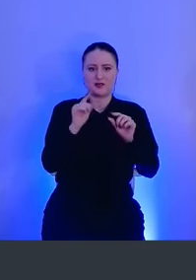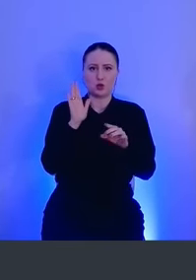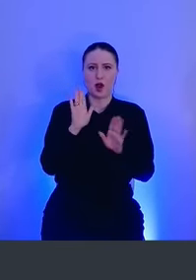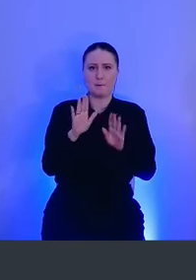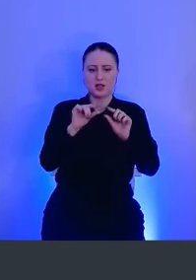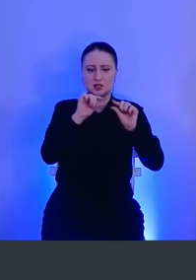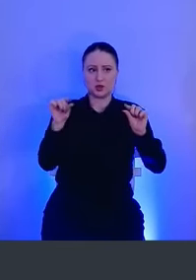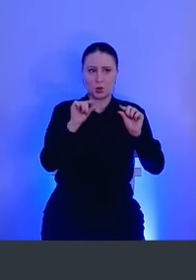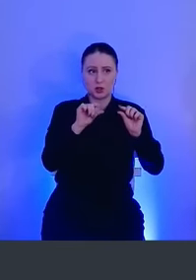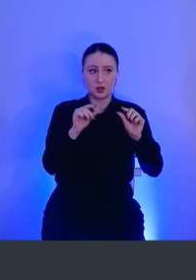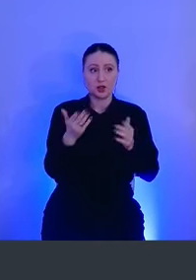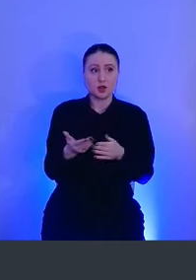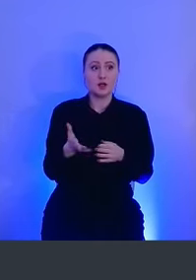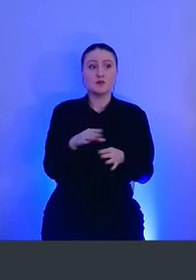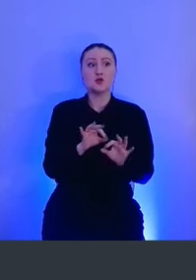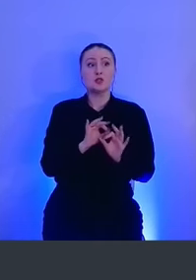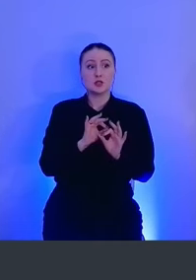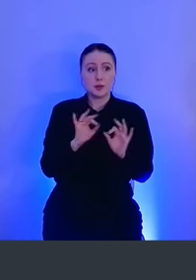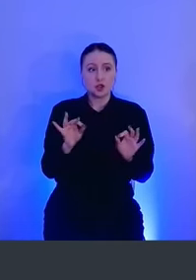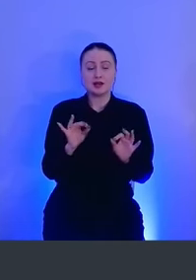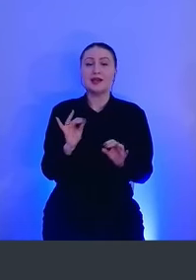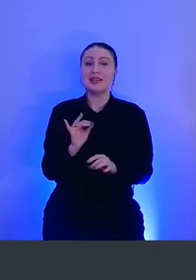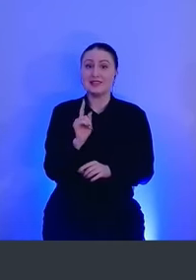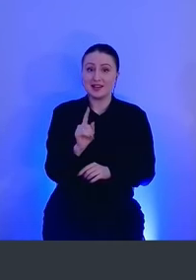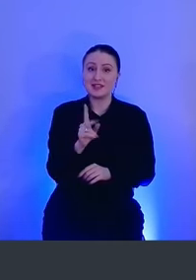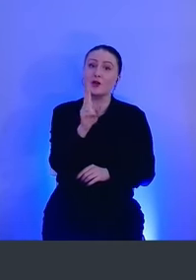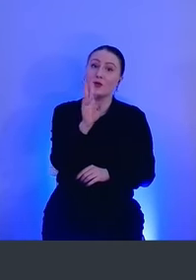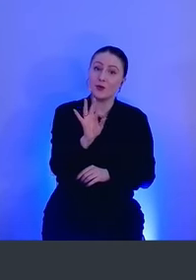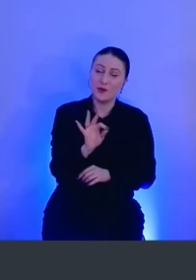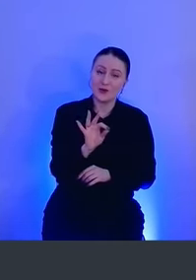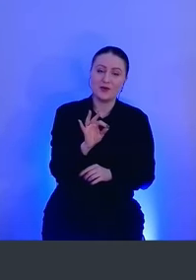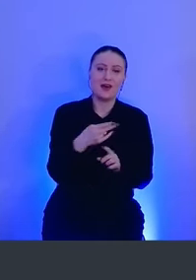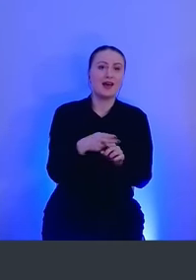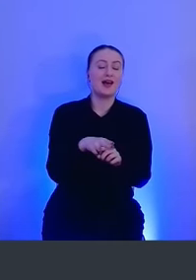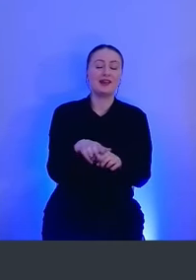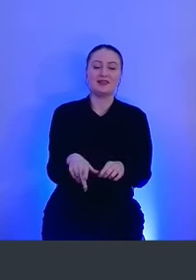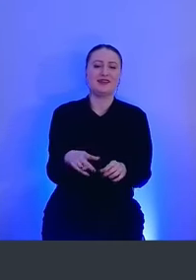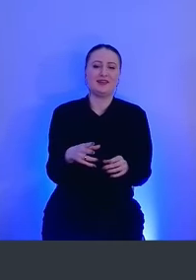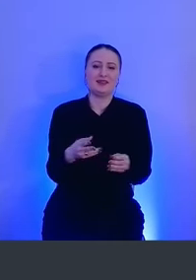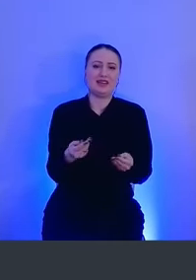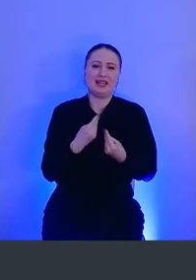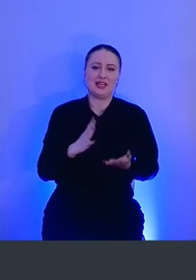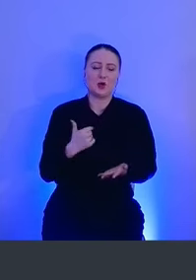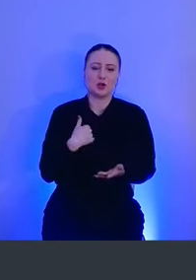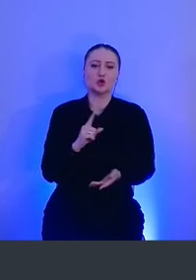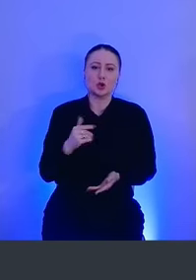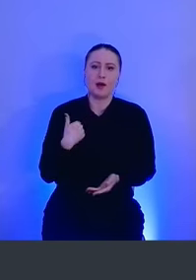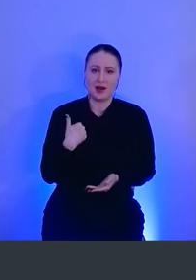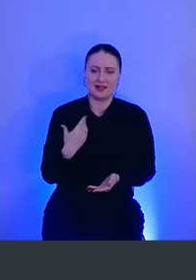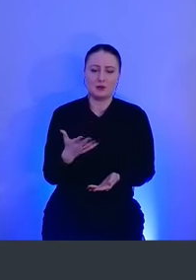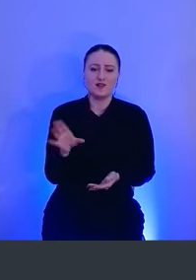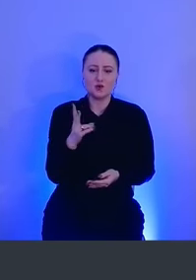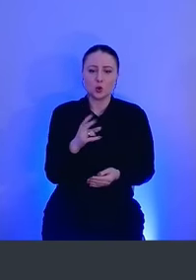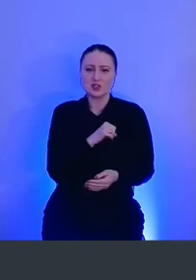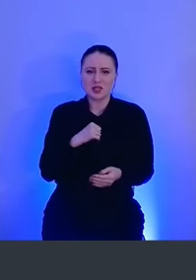все это, конечно, замечательно и интересно, но это не обеспечивает нам того, что мы хотим. Все надо